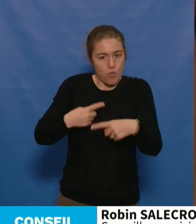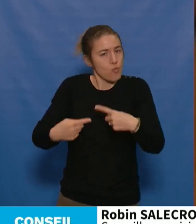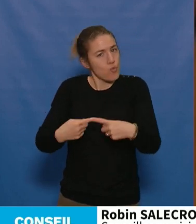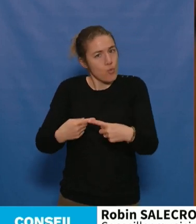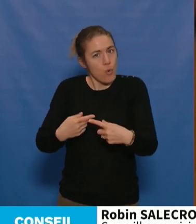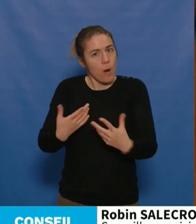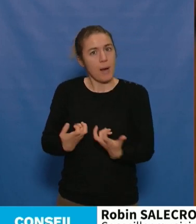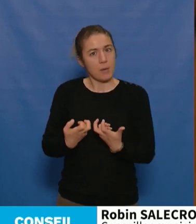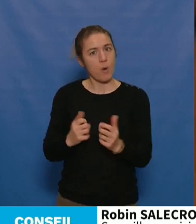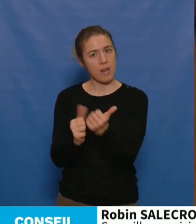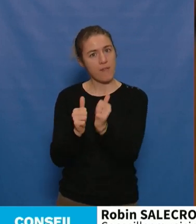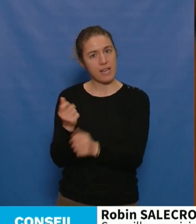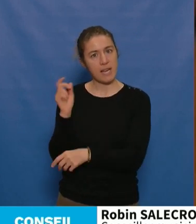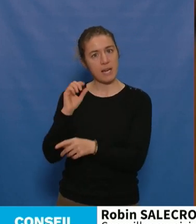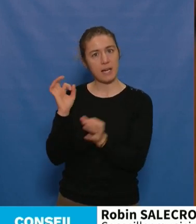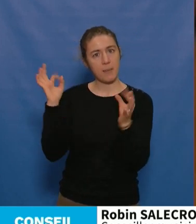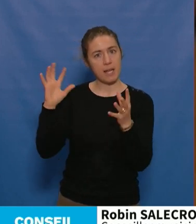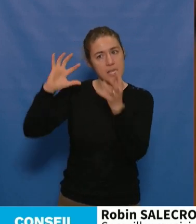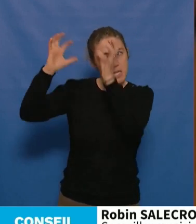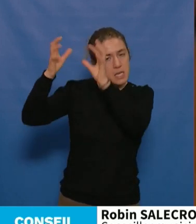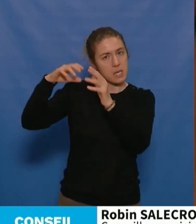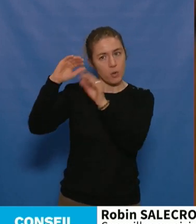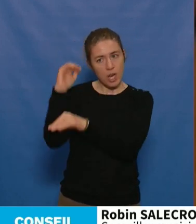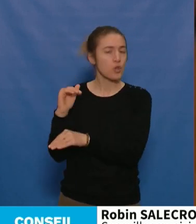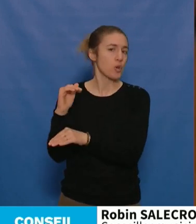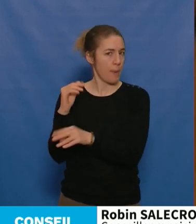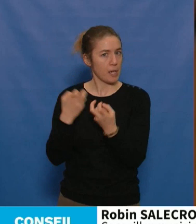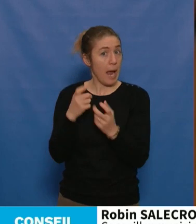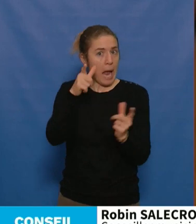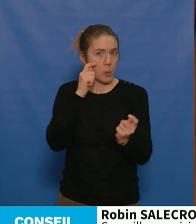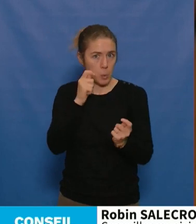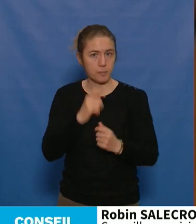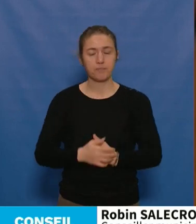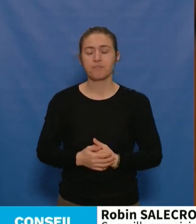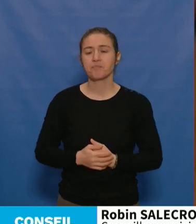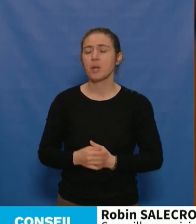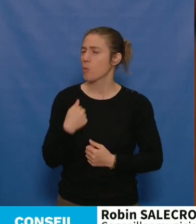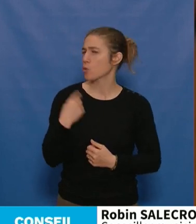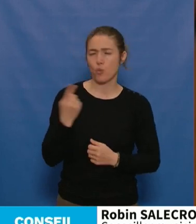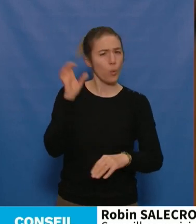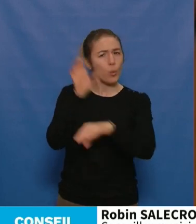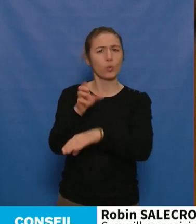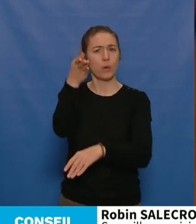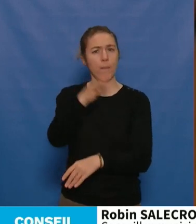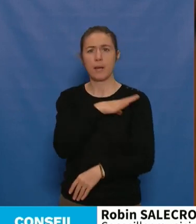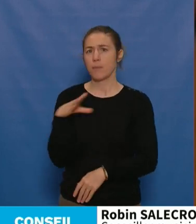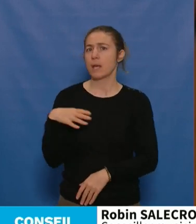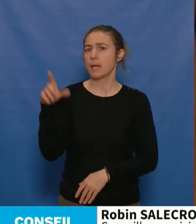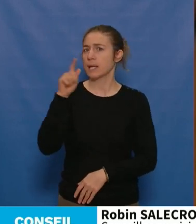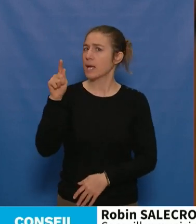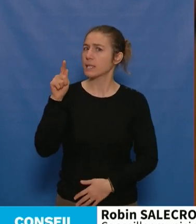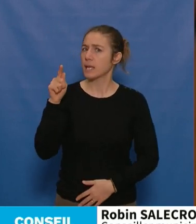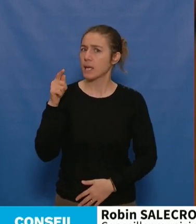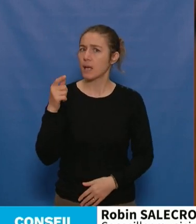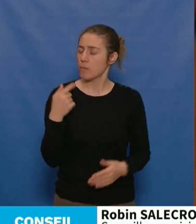du défi climatique. Et effectivement, Madame Garnier, vous nous trouverez toujours face à vous pour vous dire et vous redire que nous assumons d'être de